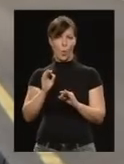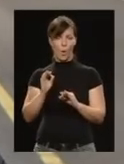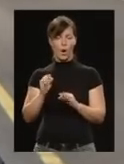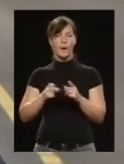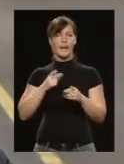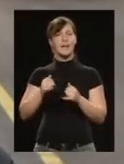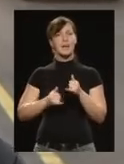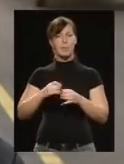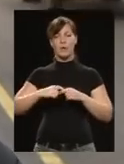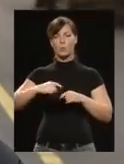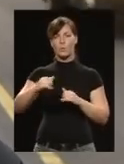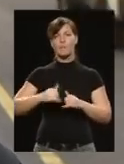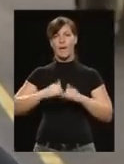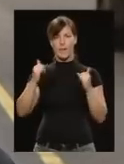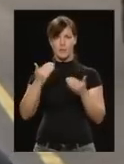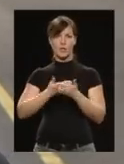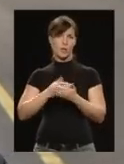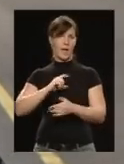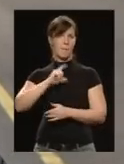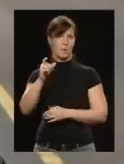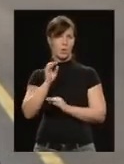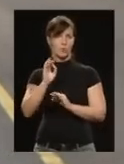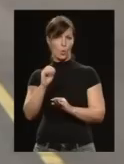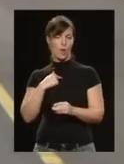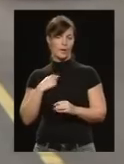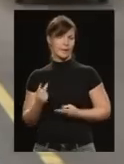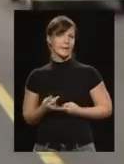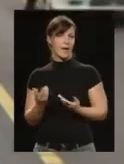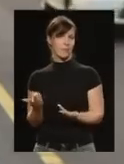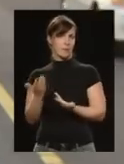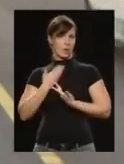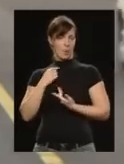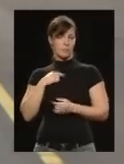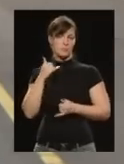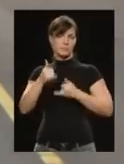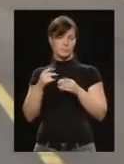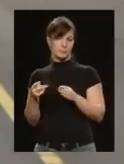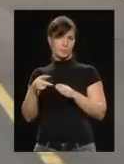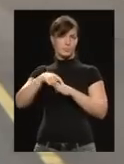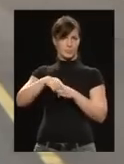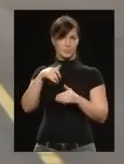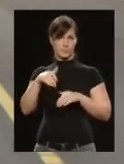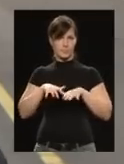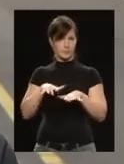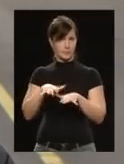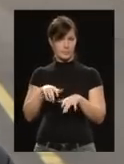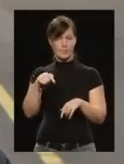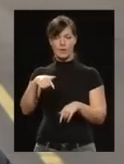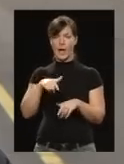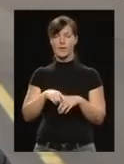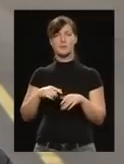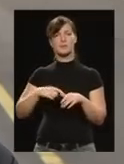infrastruktúrák, hogy az emberek kedvet kapjanak rá, hogy ma mondjuk kerékpára közlekedjek. És ez az infrastruktúra, ami itt van,